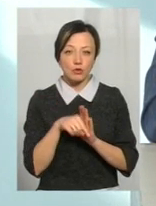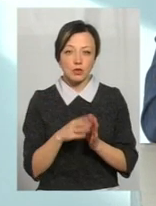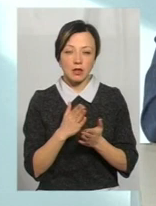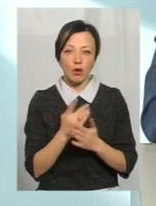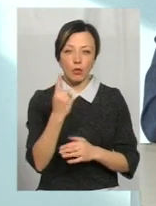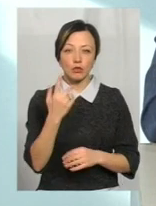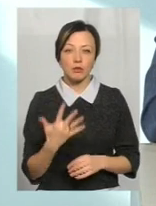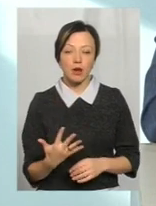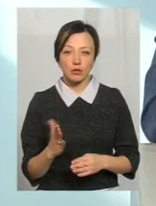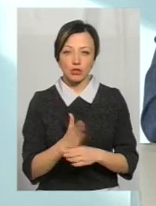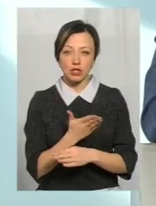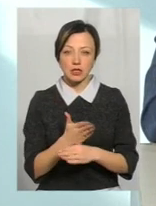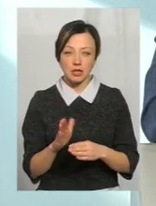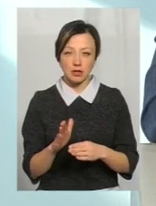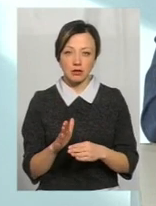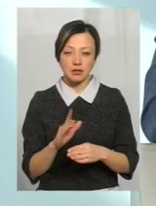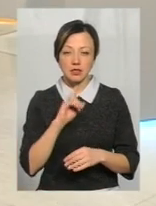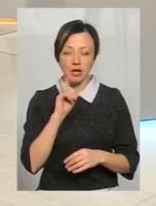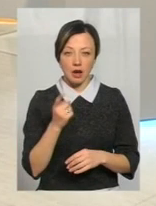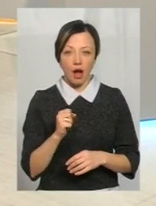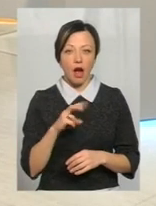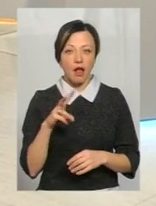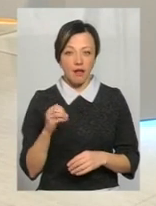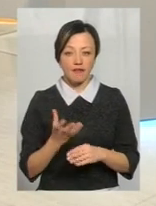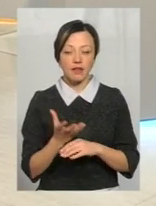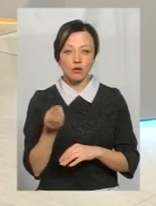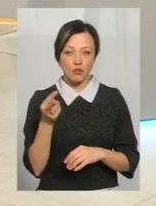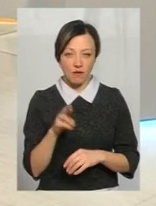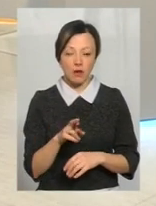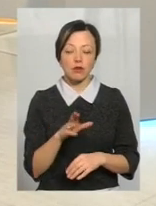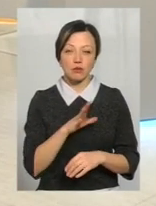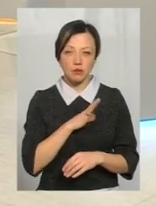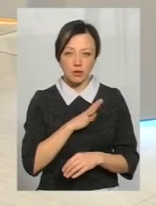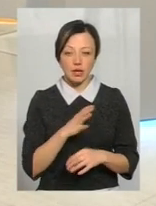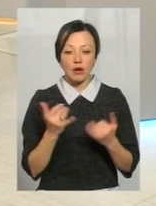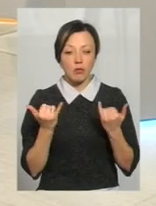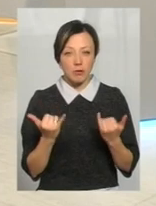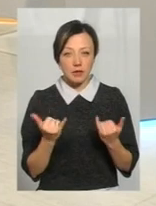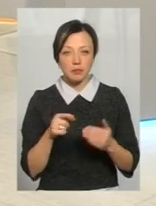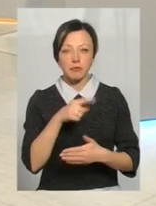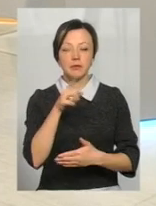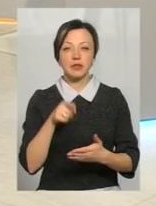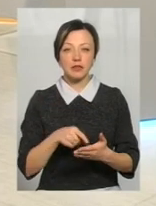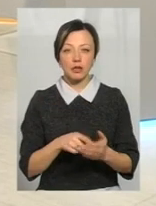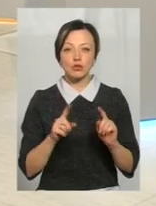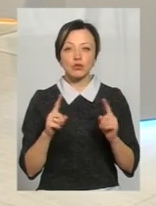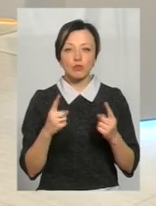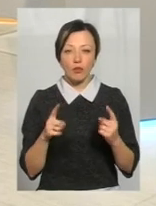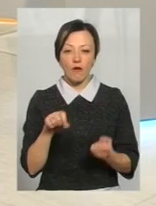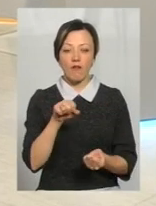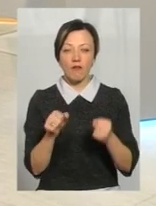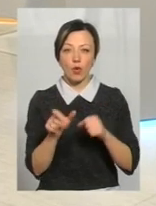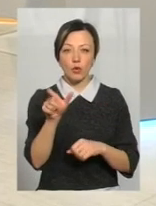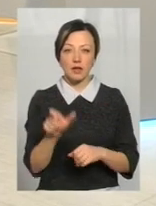одну п'яту частину за рік. Але фінансування було? Але фінансування відбувається. Тоді в мене все ж таки питання, то чому водії